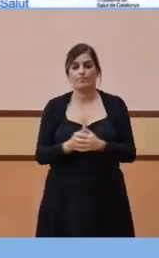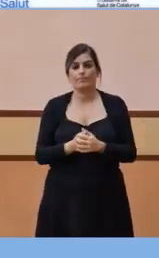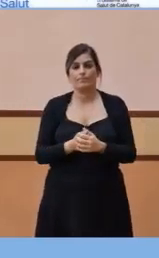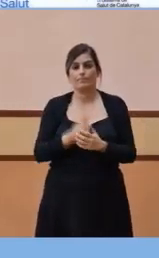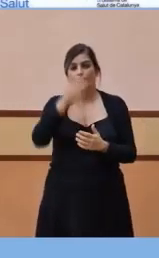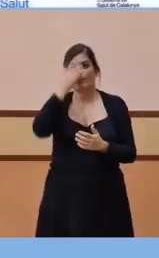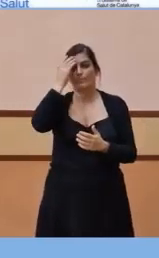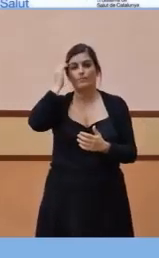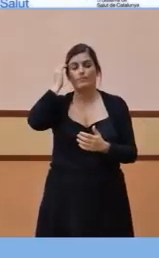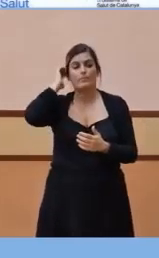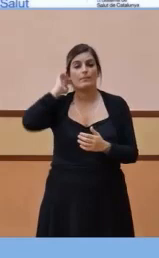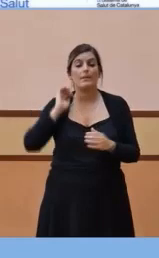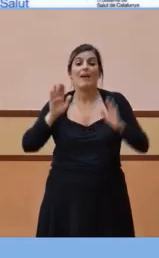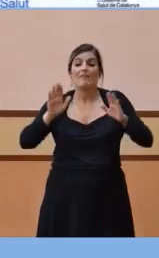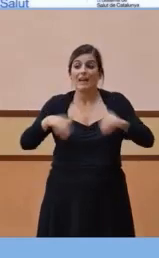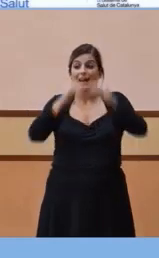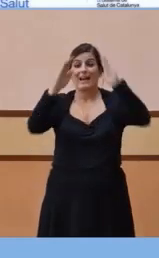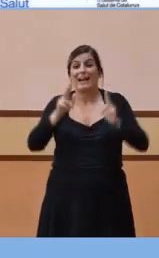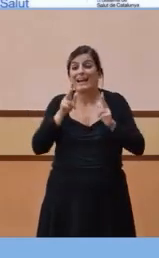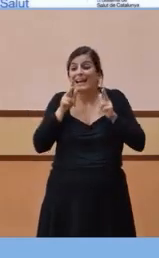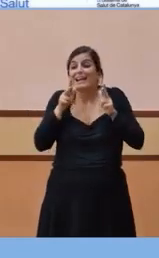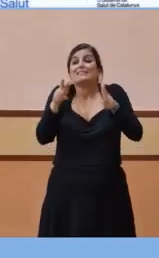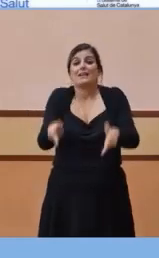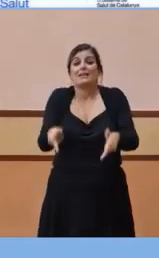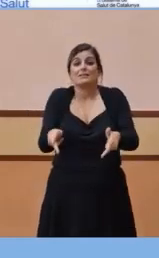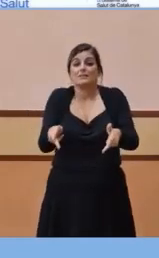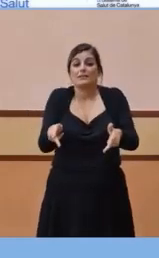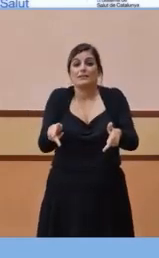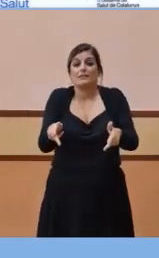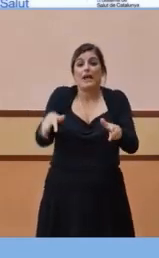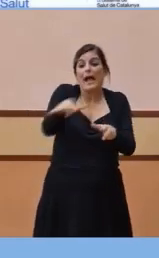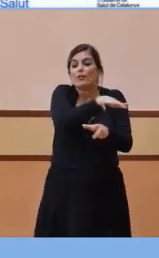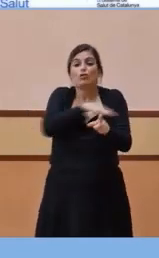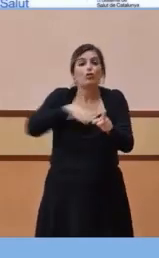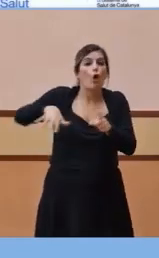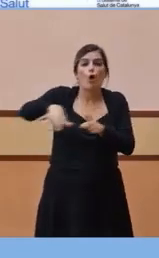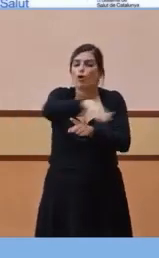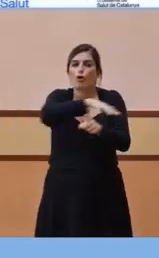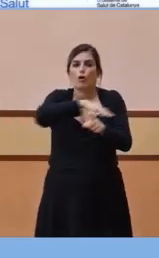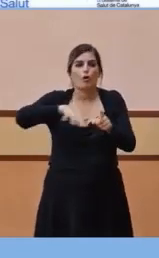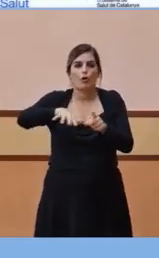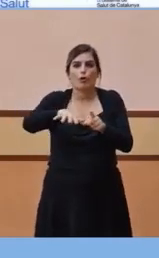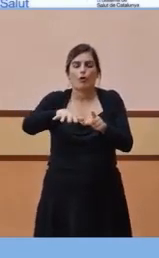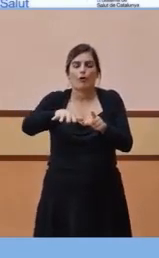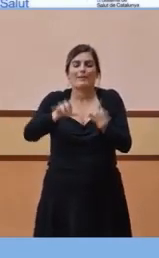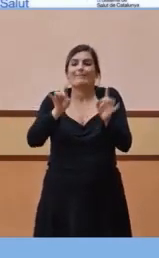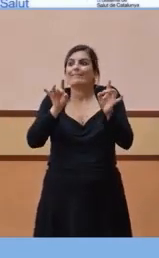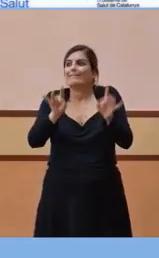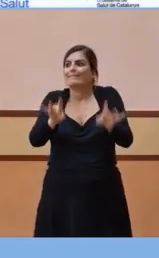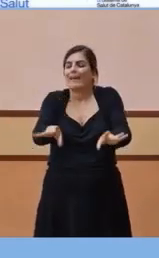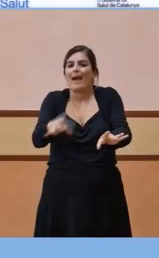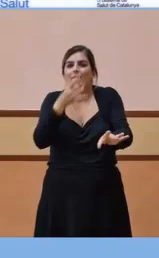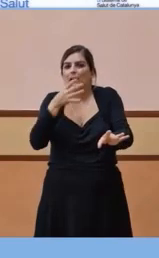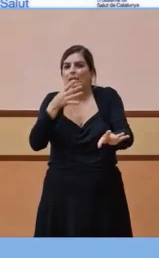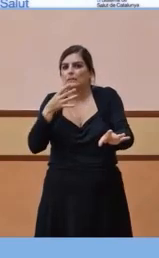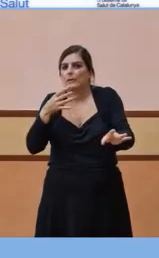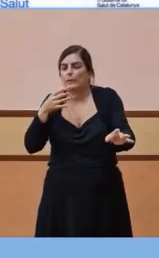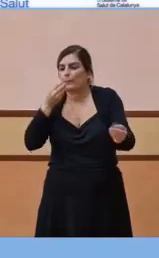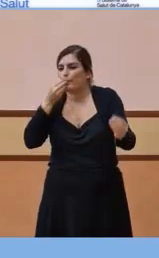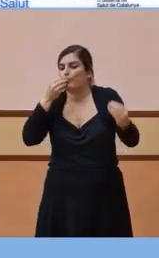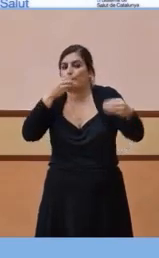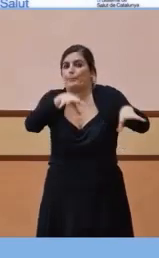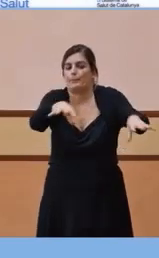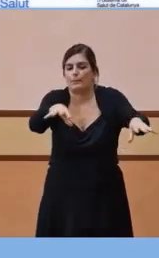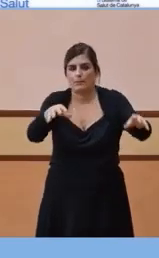i l'entorn propi de la residència, que és un entorn que facilita molt la transmissió i, per tant, hem de tindre